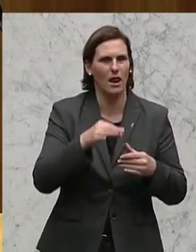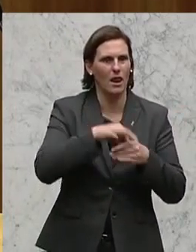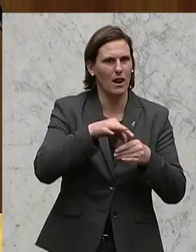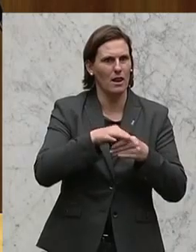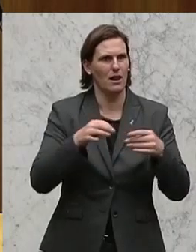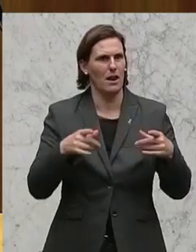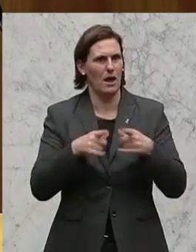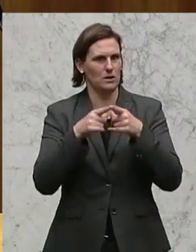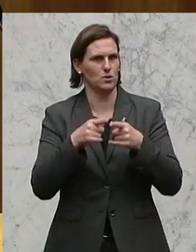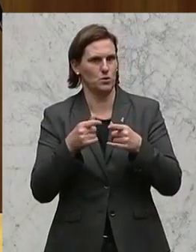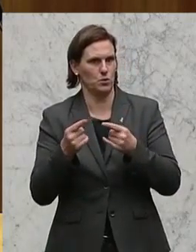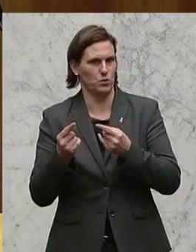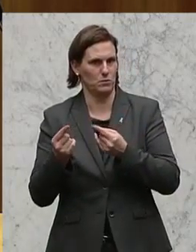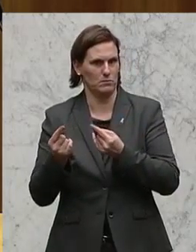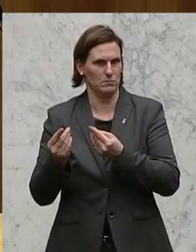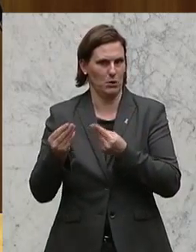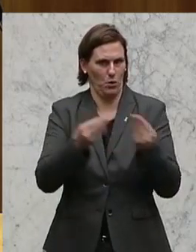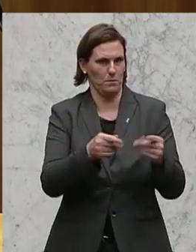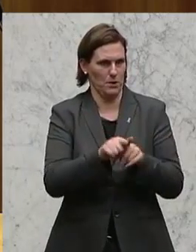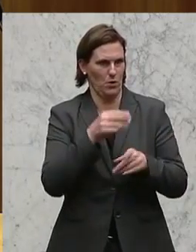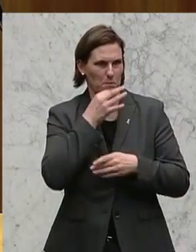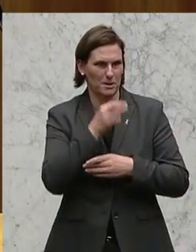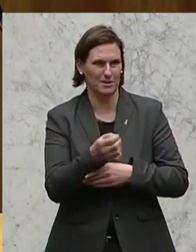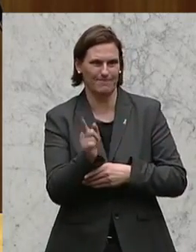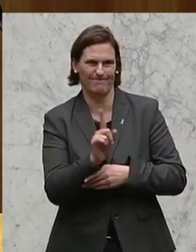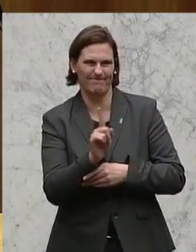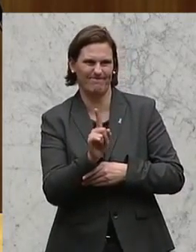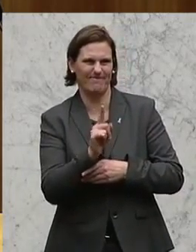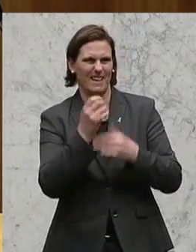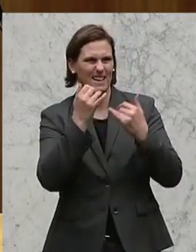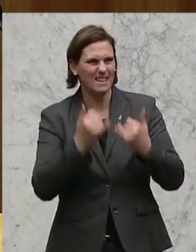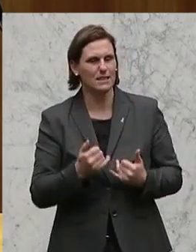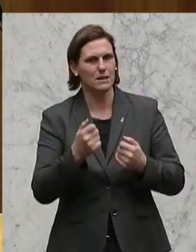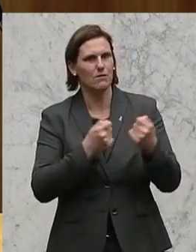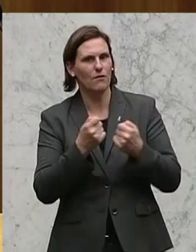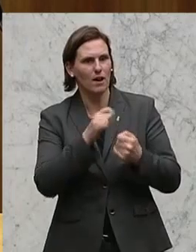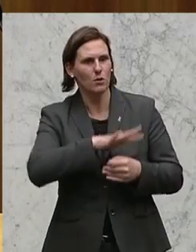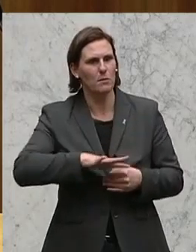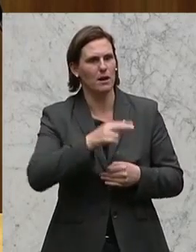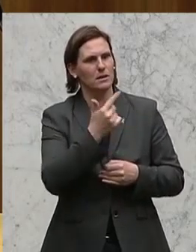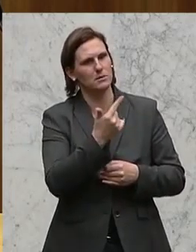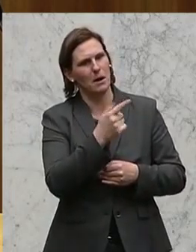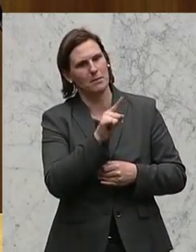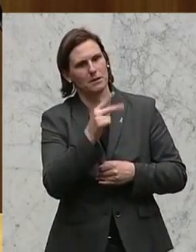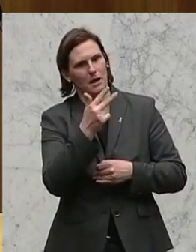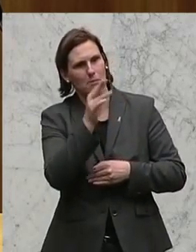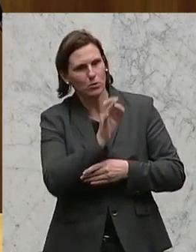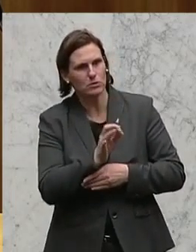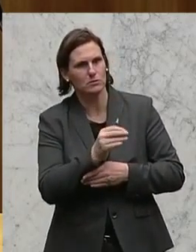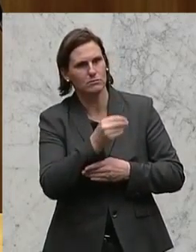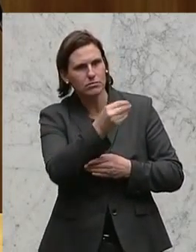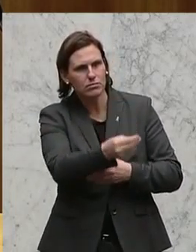entsprechend besser. Ich glaube, man muss schon dazu sagen, wir geben zwei bis drei Prozent derzeit für Verwaltung in diesem Bereich aus. Die Leistungen sind